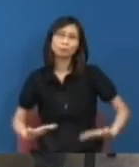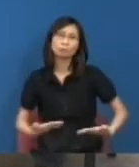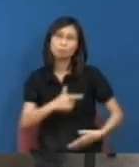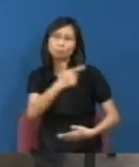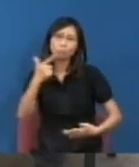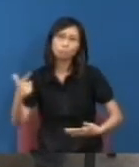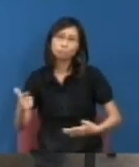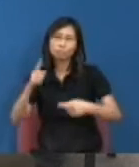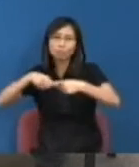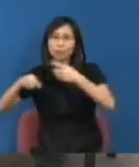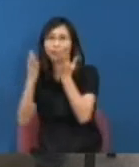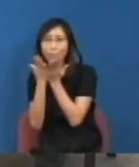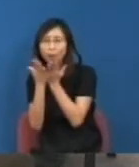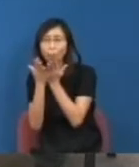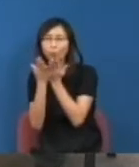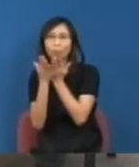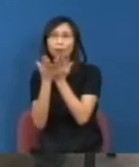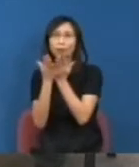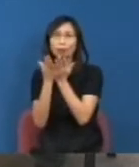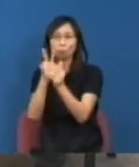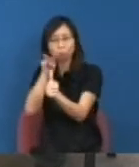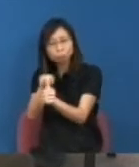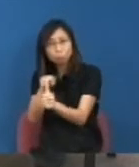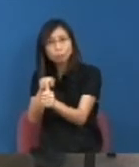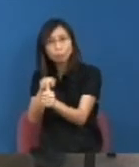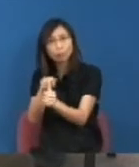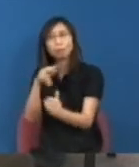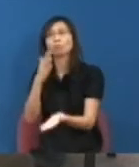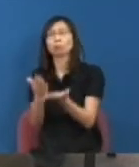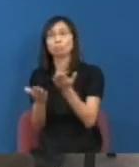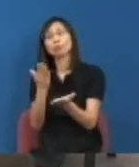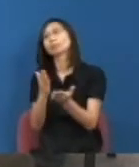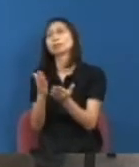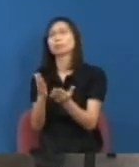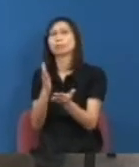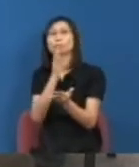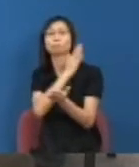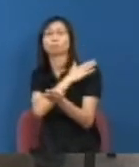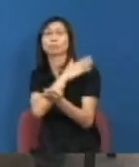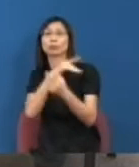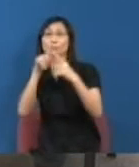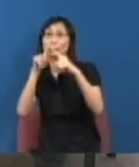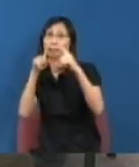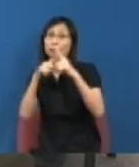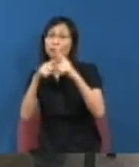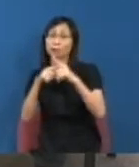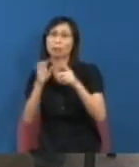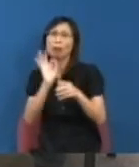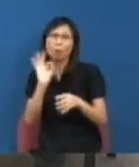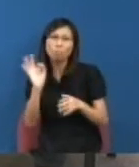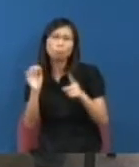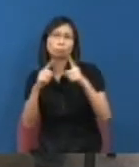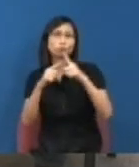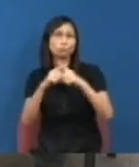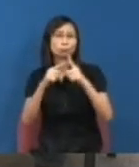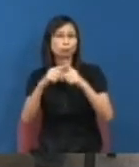大學的管理層或更加上的領導層沒有了一種人民的精神我自己的